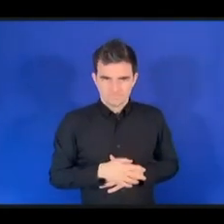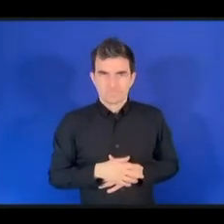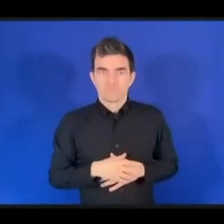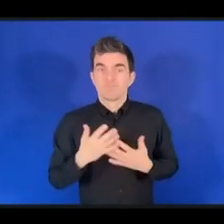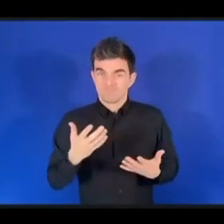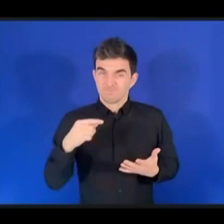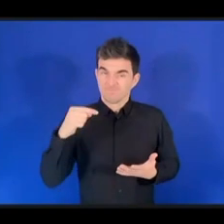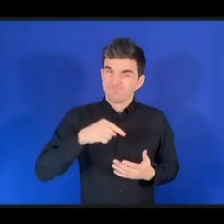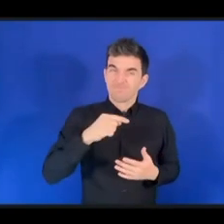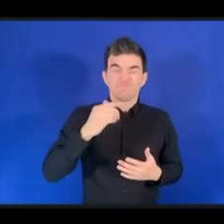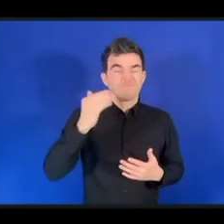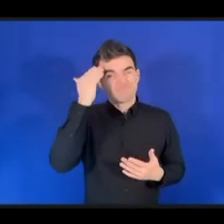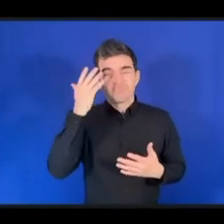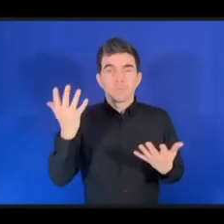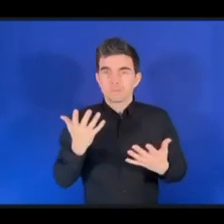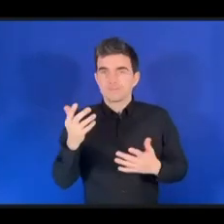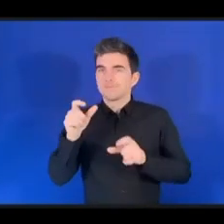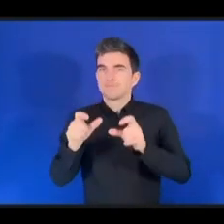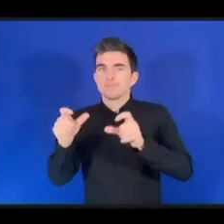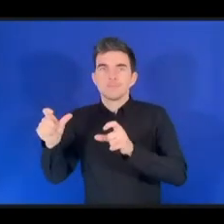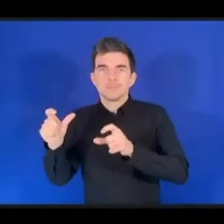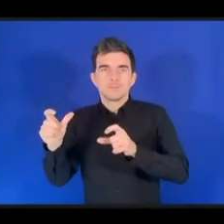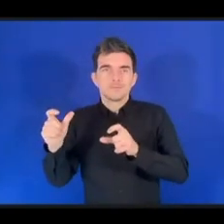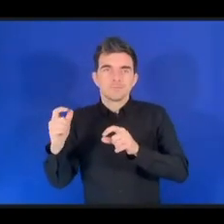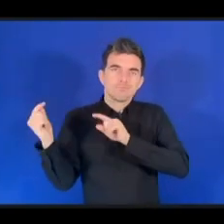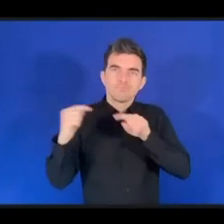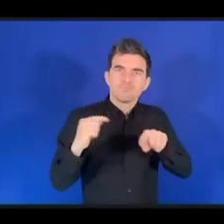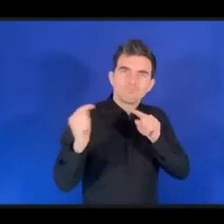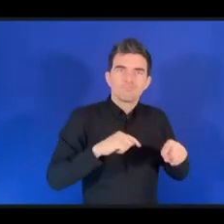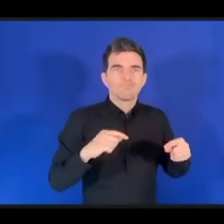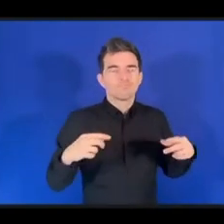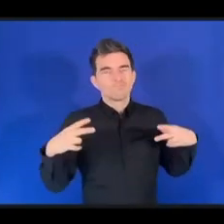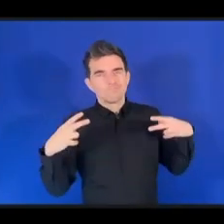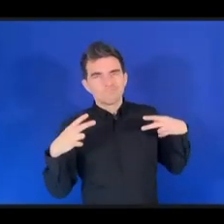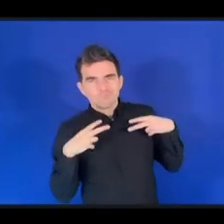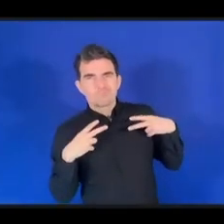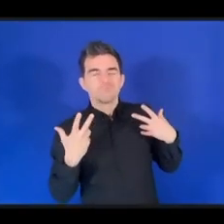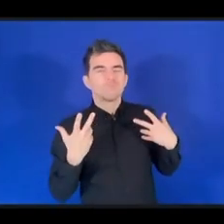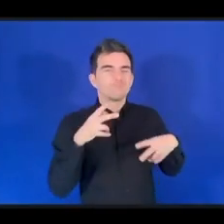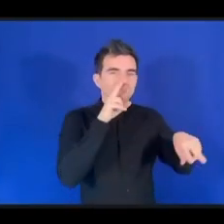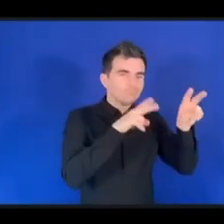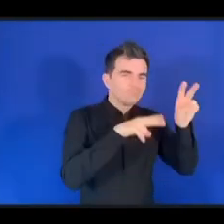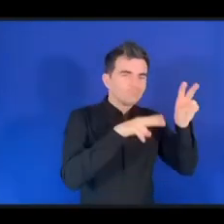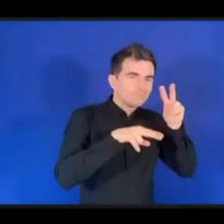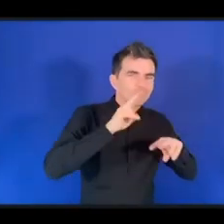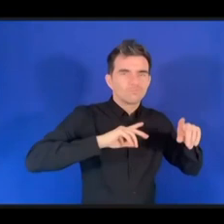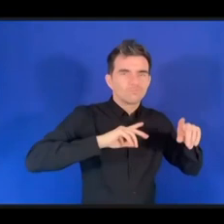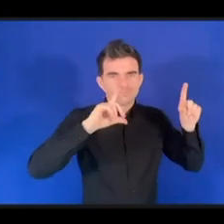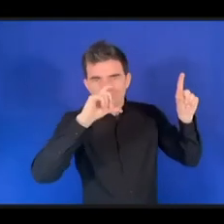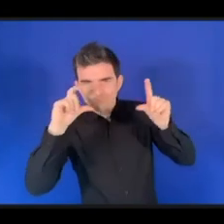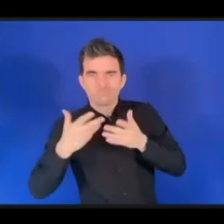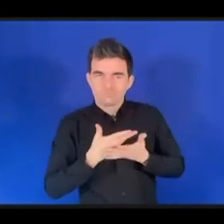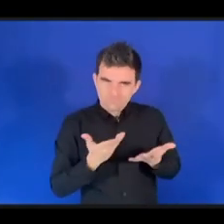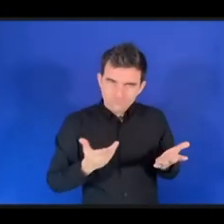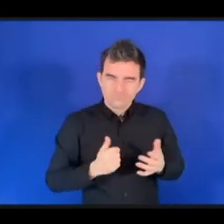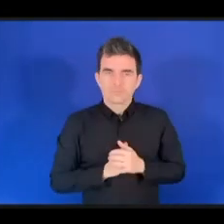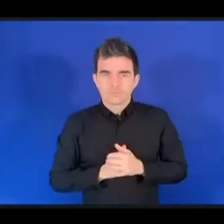известен как место, которое привлекает туристов. Однако, как